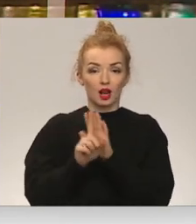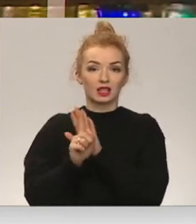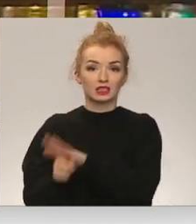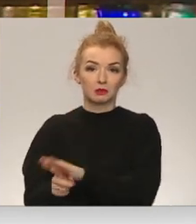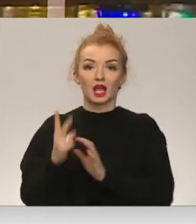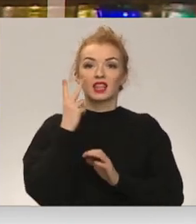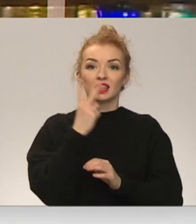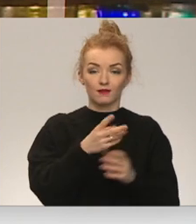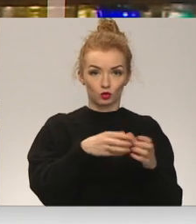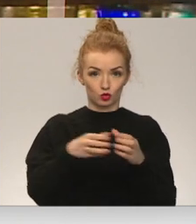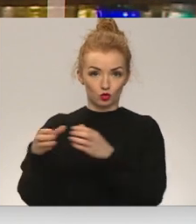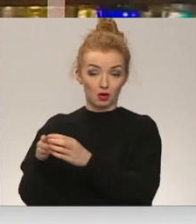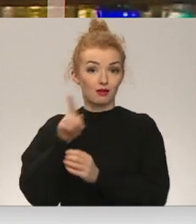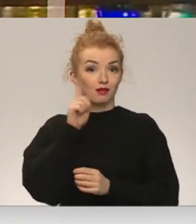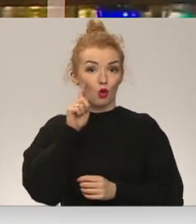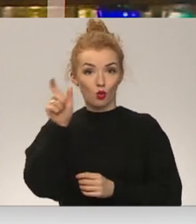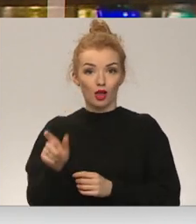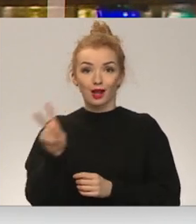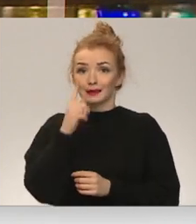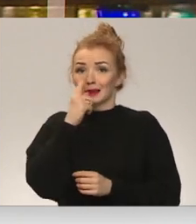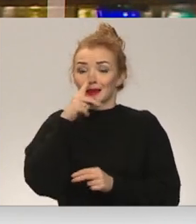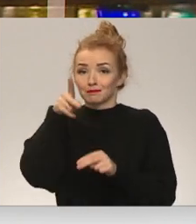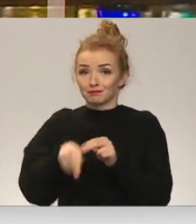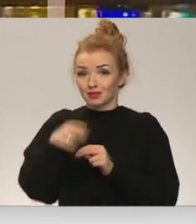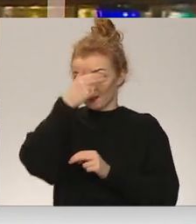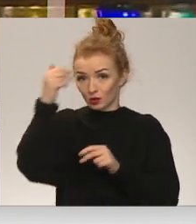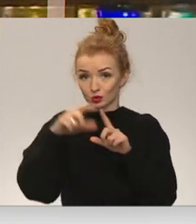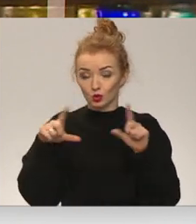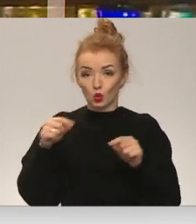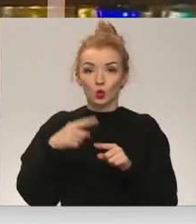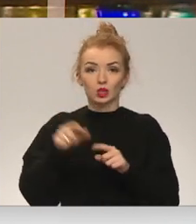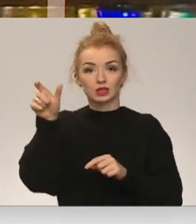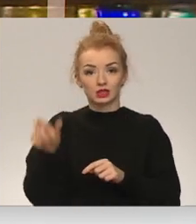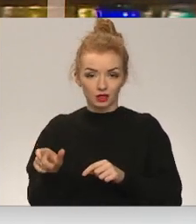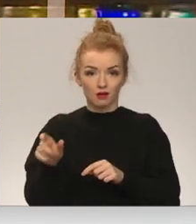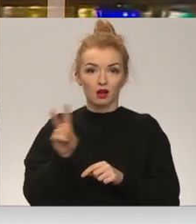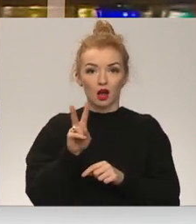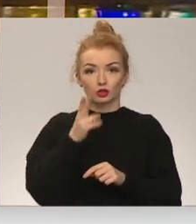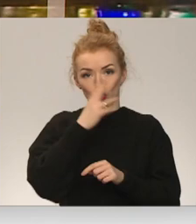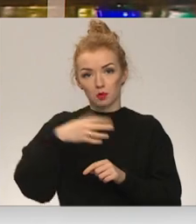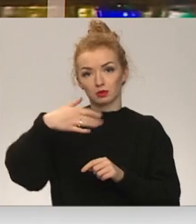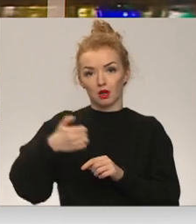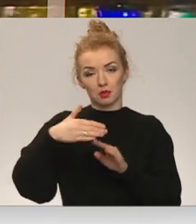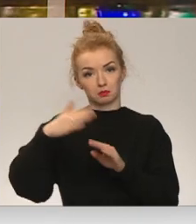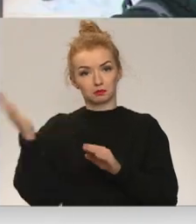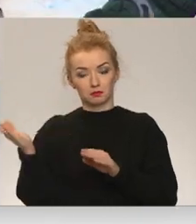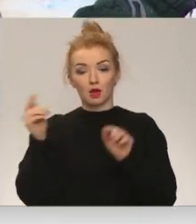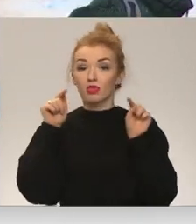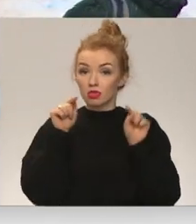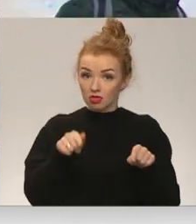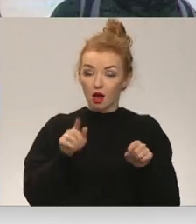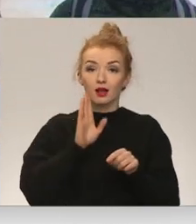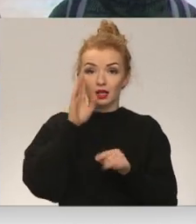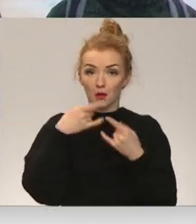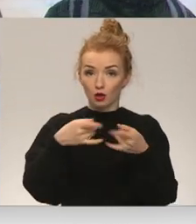strādājošo grupas. Jaunieši, kas tiko beiguša vidusskolu un cilvēku vecumā virs 50 gadiem. Tā raidījumā